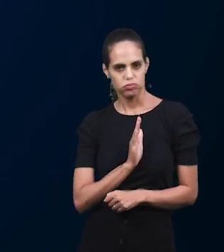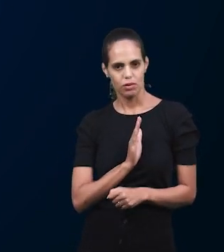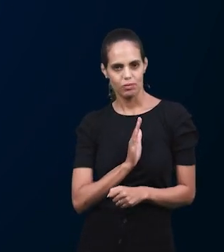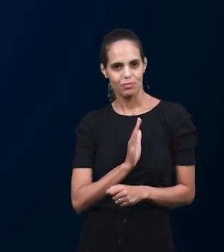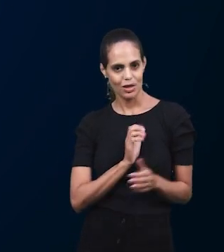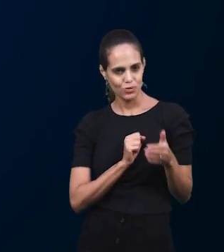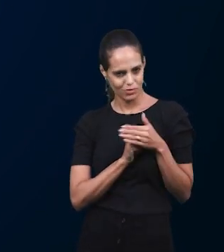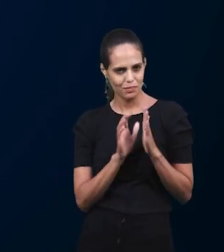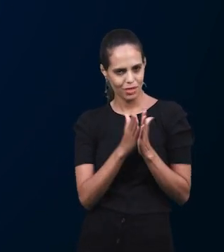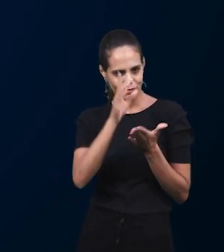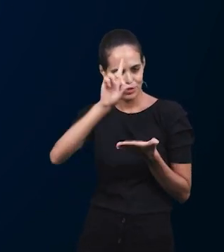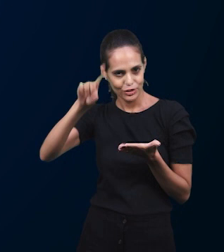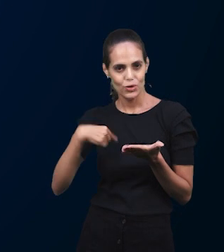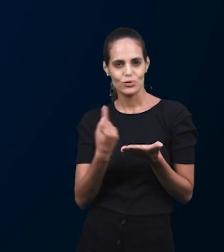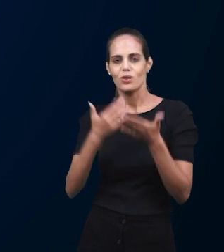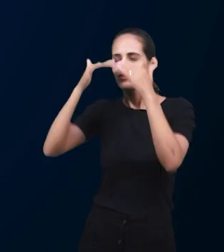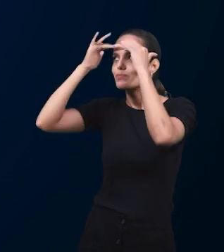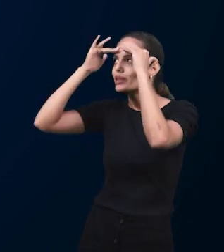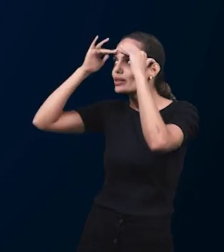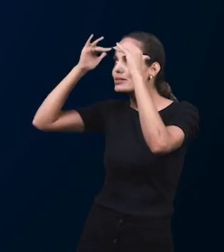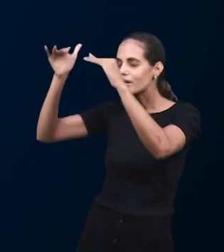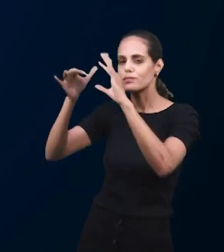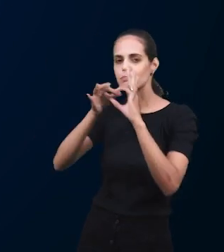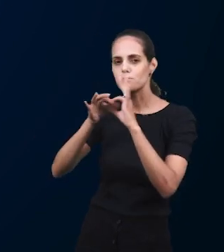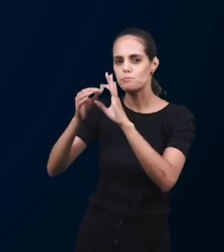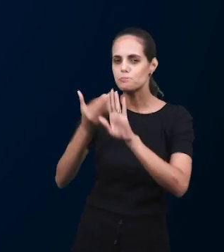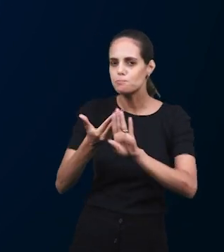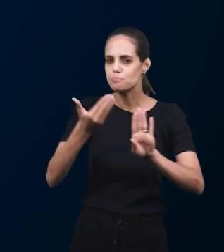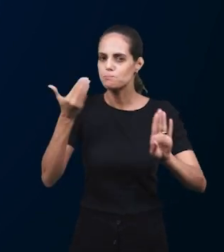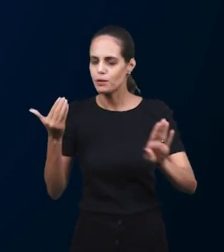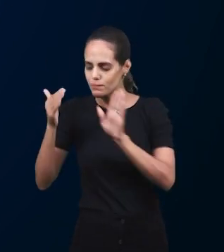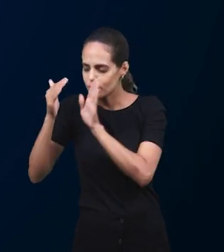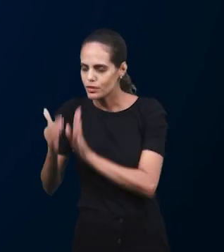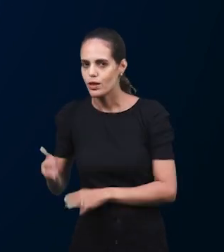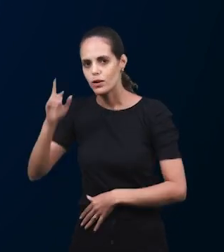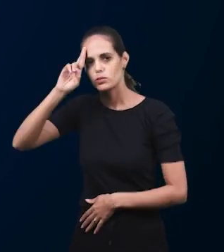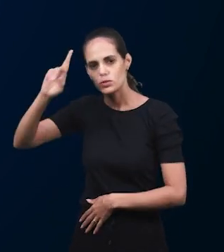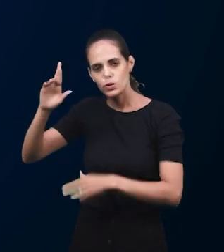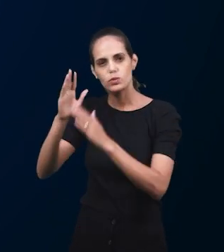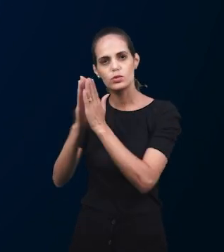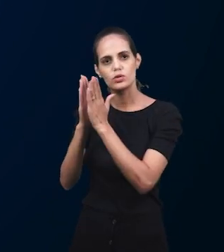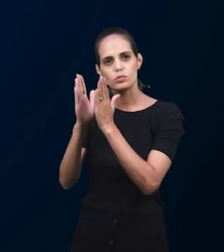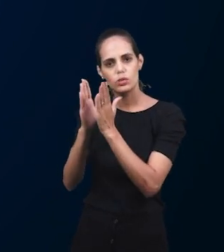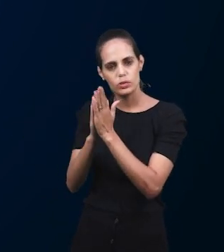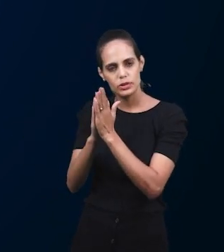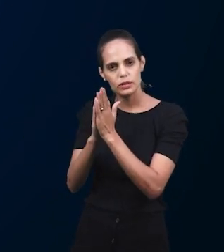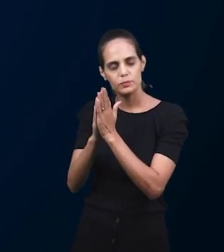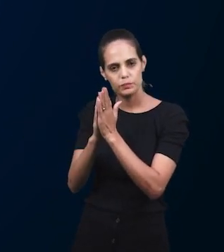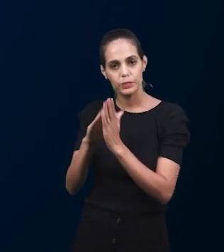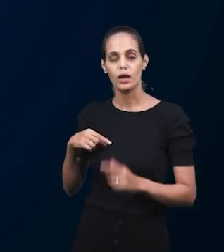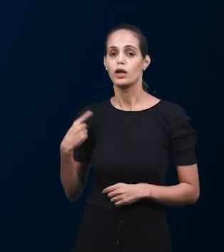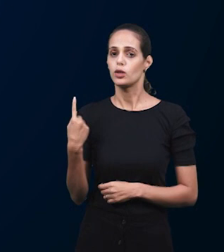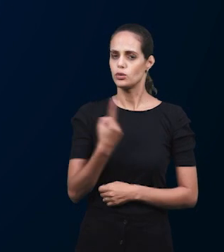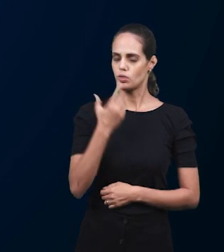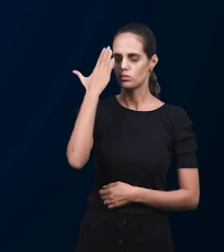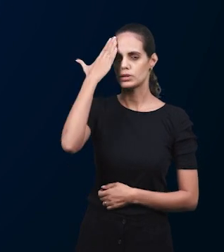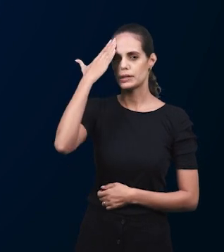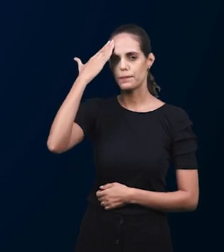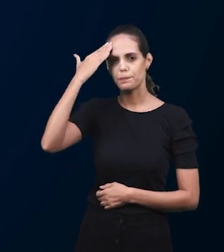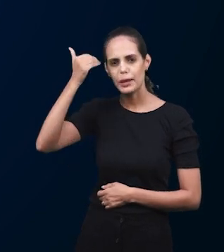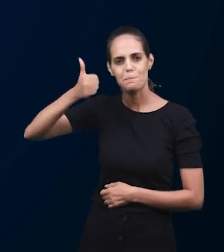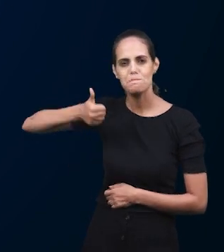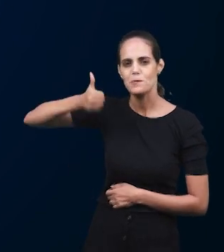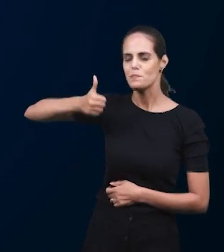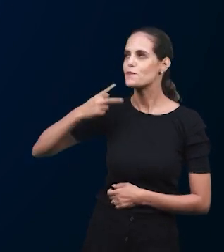сердце, мы живем жизнью в освящении, мы ищем Господа, посвящаем себя Ему и признаем,